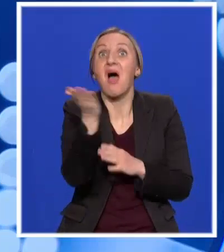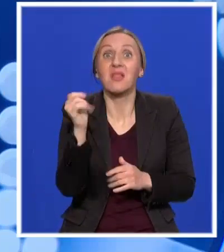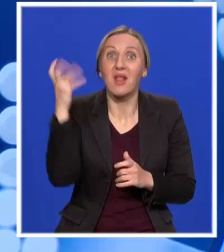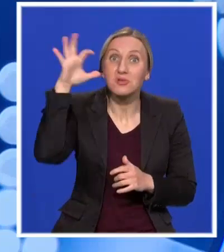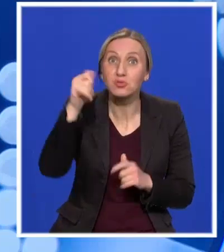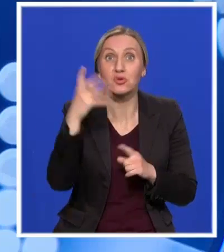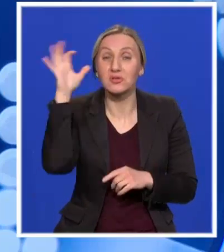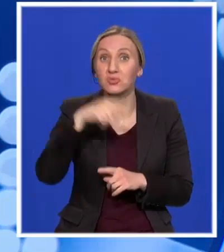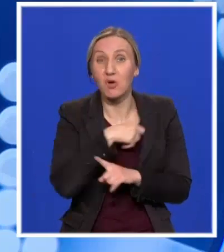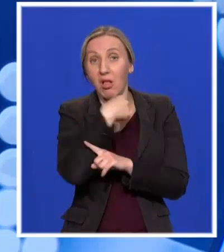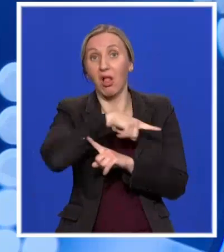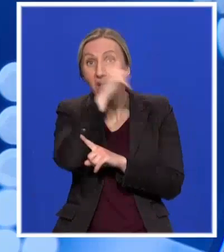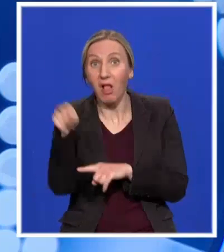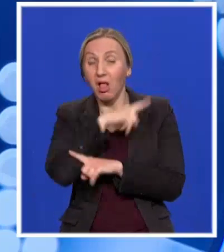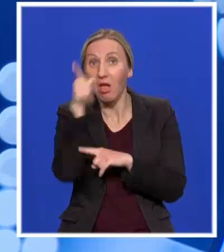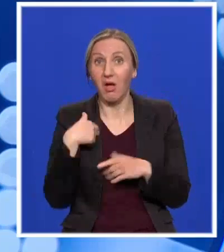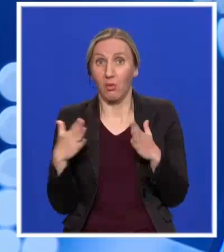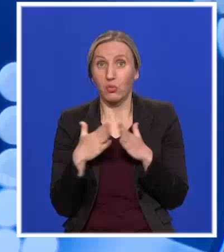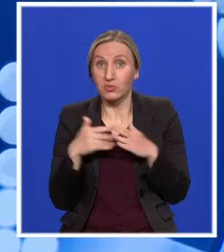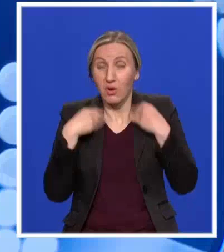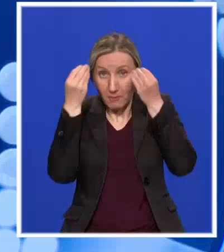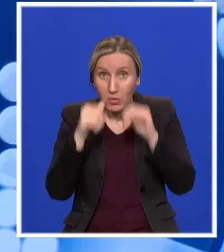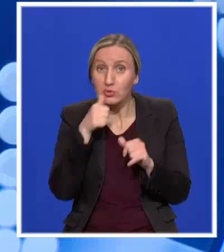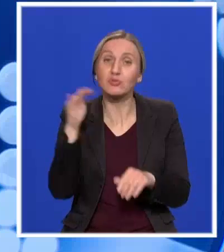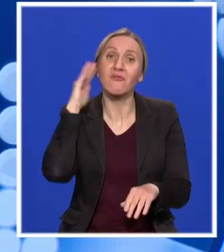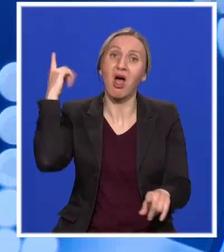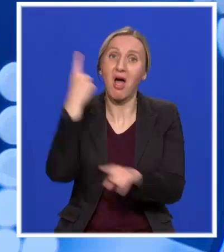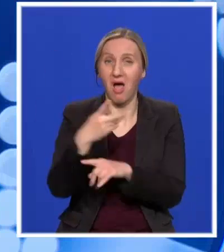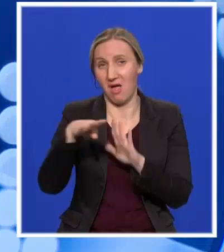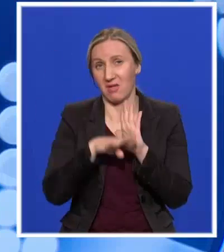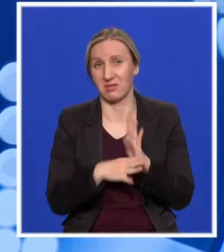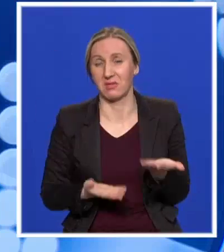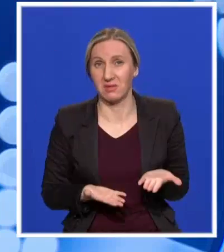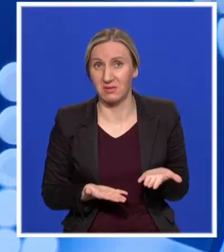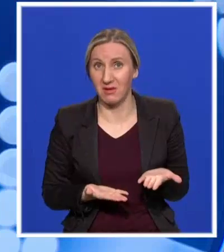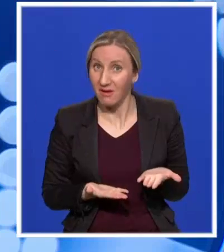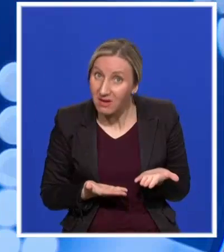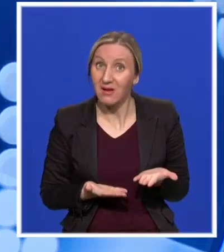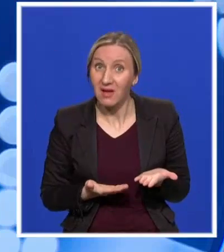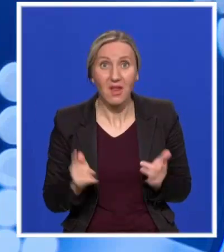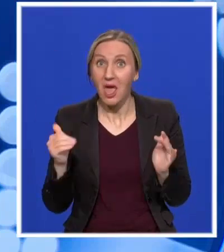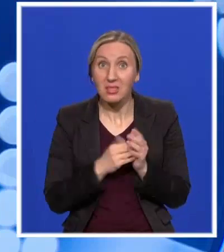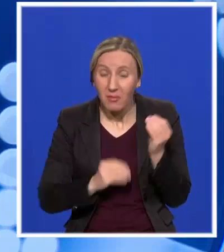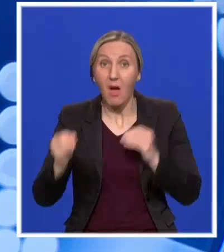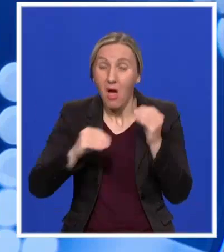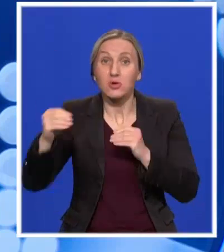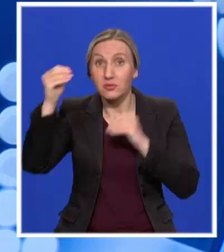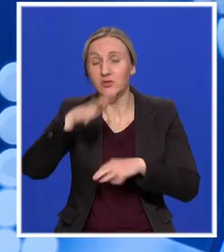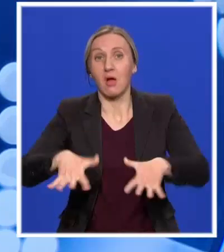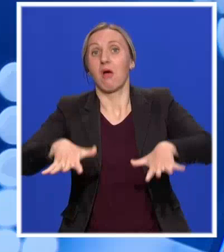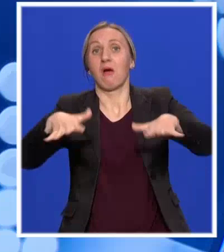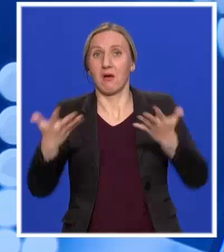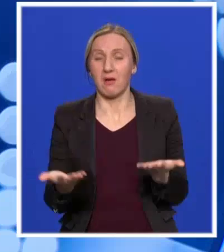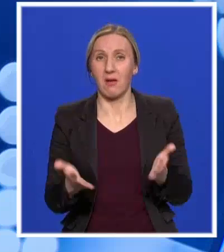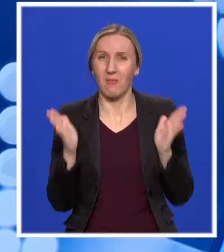da li je sunčano ili nije sunčano, kakve dene, jer poštuju ono što vlada nalaže i tim ljudima ne treba uzanimirenje lažnjom vestima. Zato molim ljude,